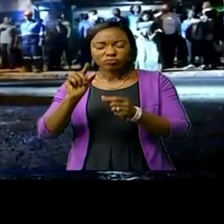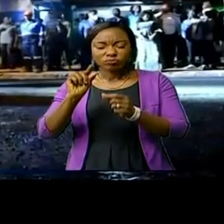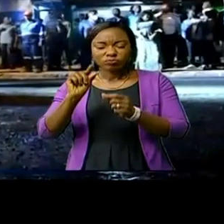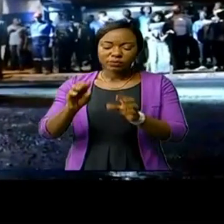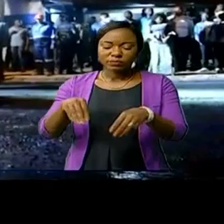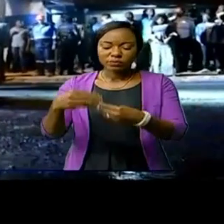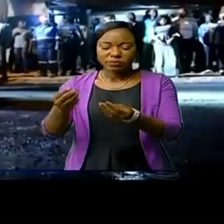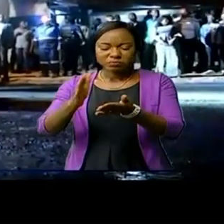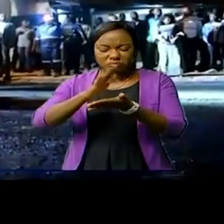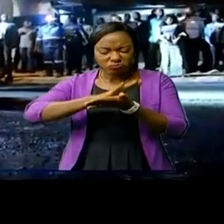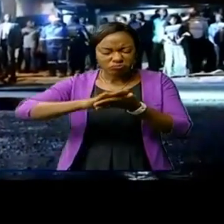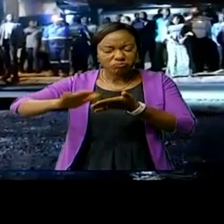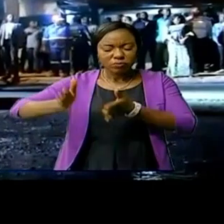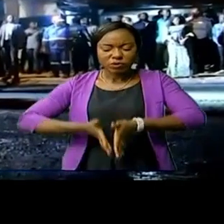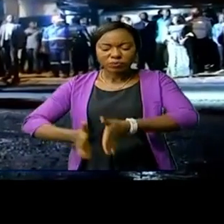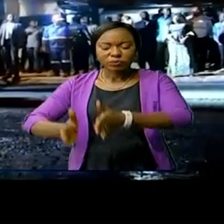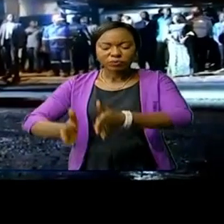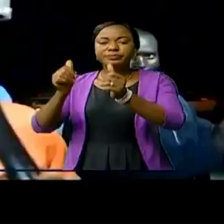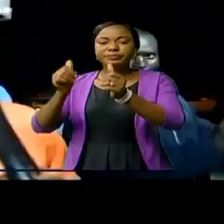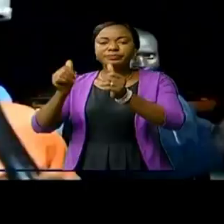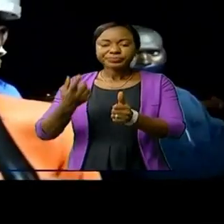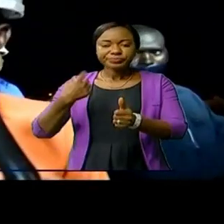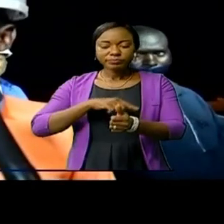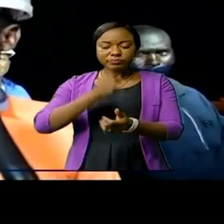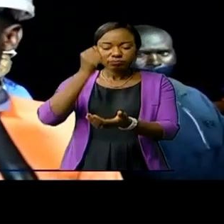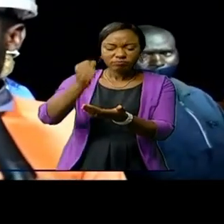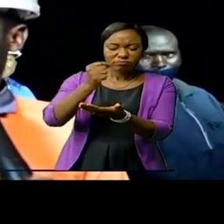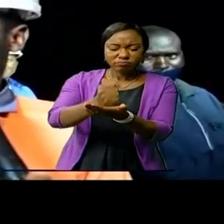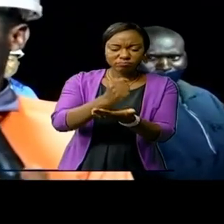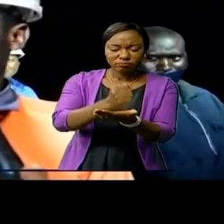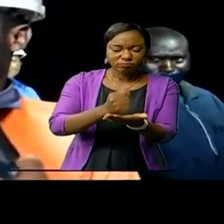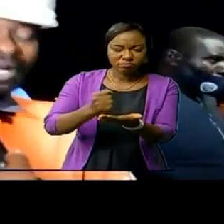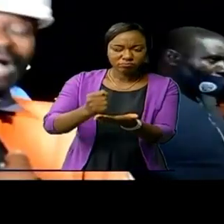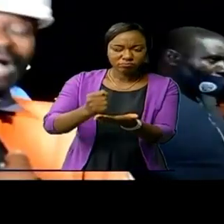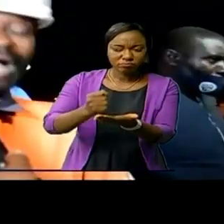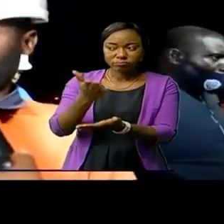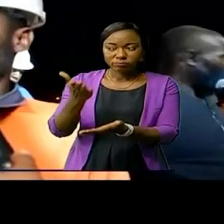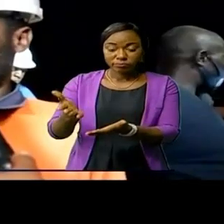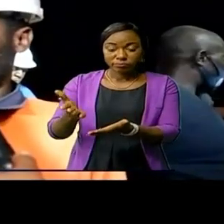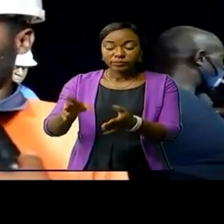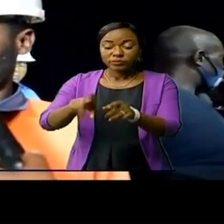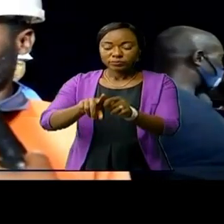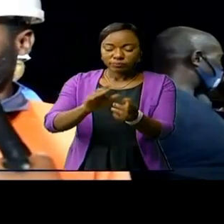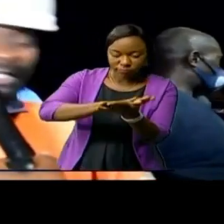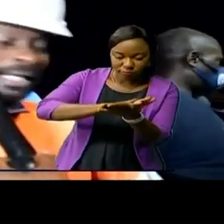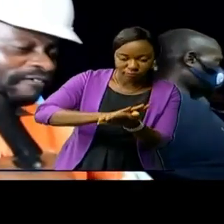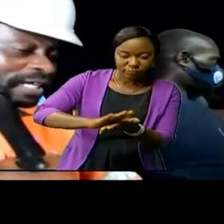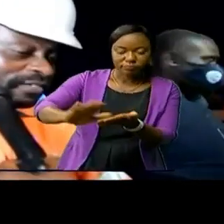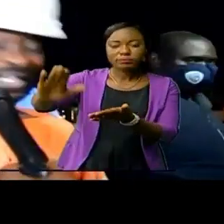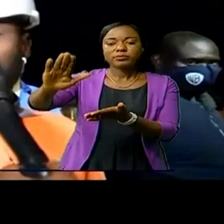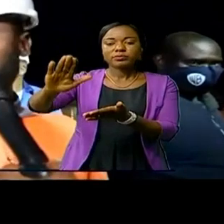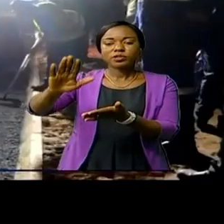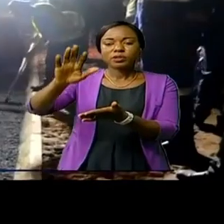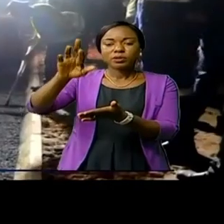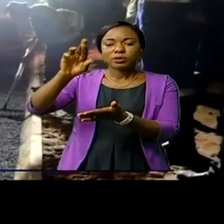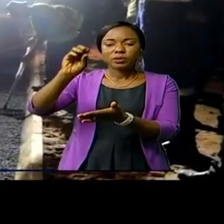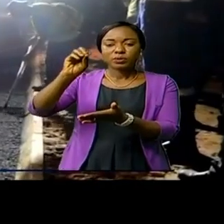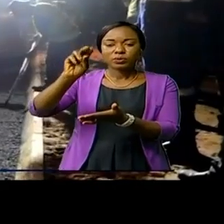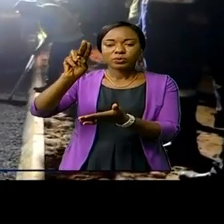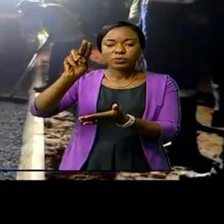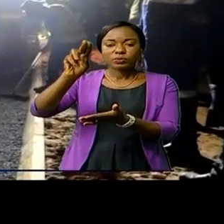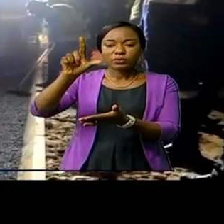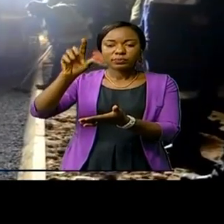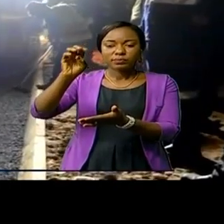renouvelée aux usagers. Nous sommes en train de poser les enrobés. Donc la couche de roulement, c'est la phase finale. Donc nous